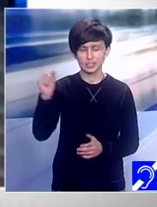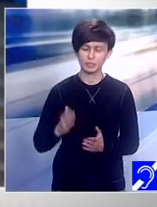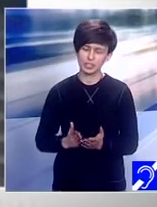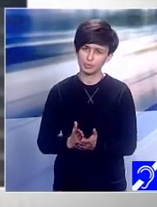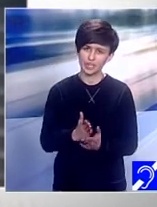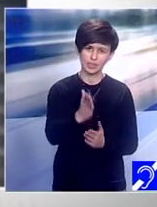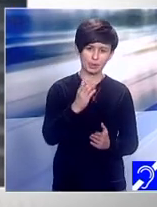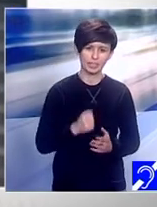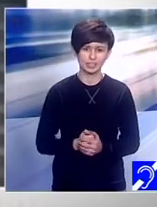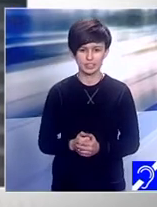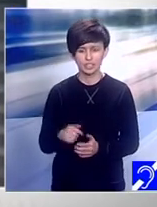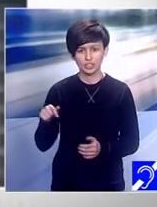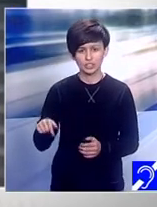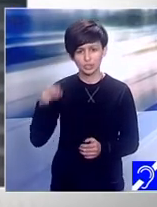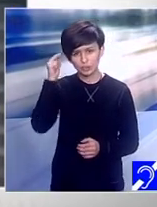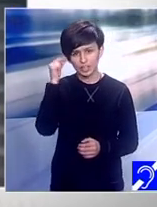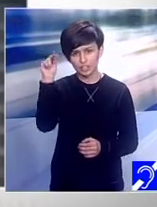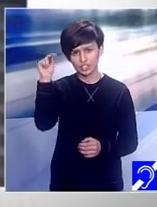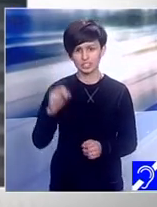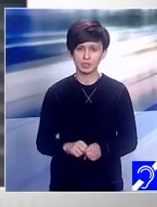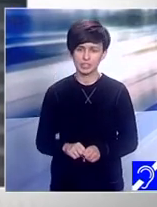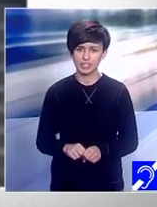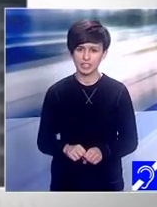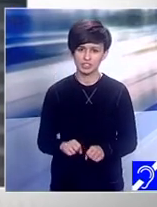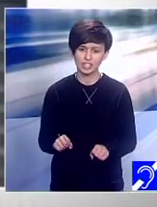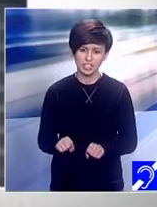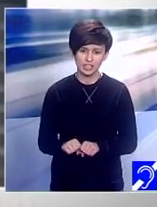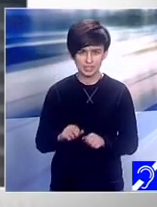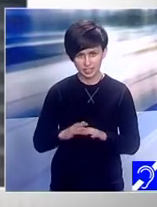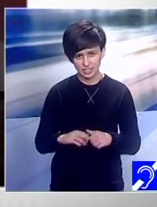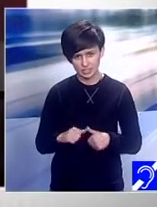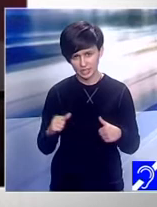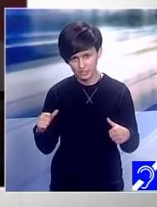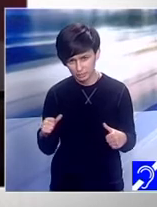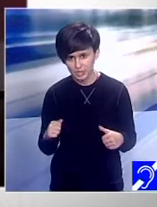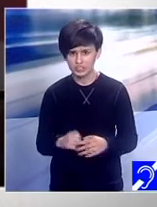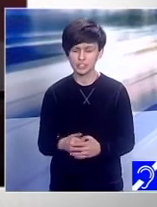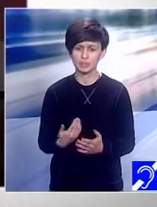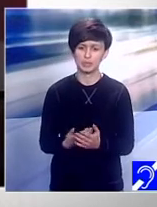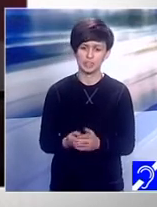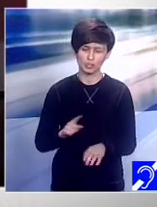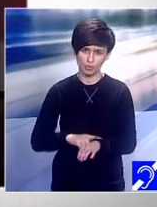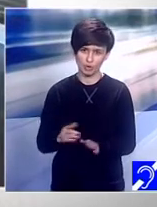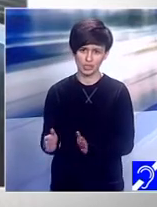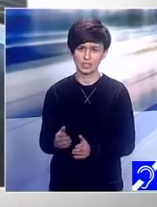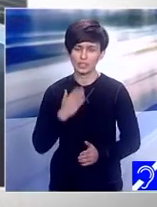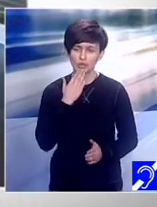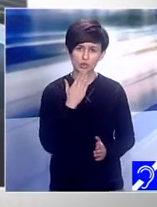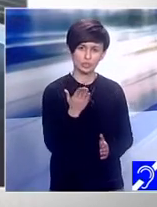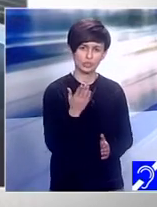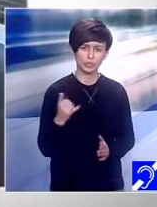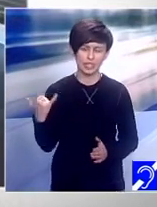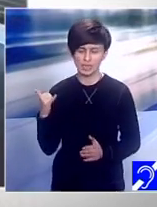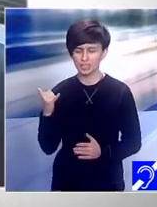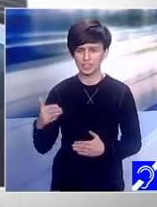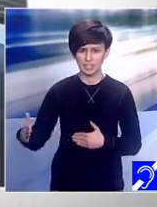doamnelor, domnilor, ne despărțim pentru un moment de Nicolaescu și de Adina Cutea. Evident, cu mulțumiri. Pentru că ați fost alături de noi și pentru